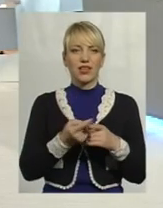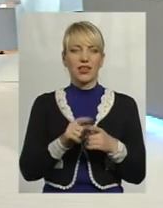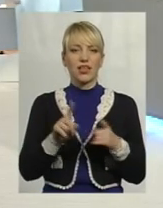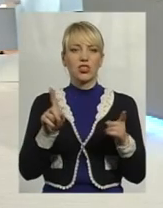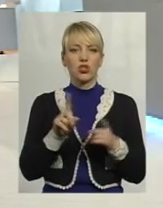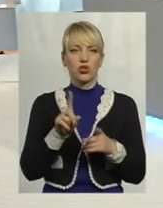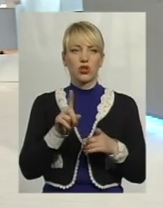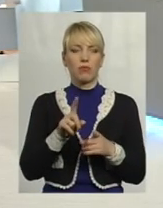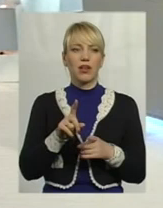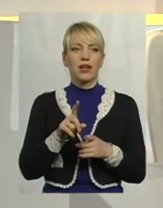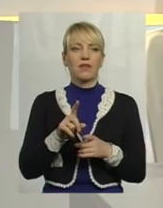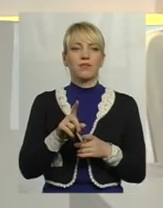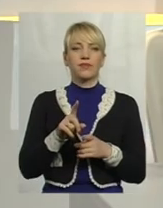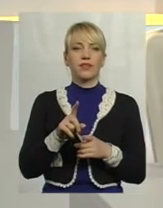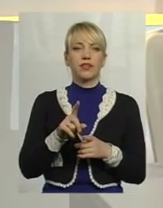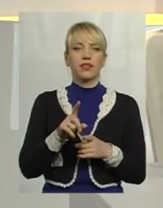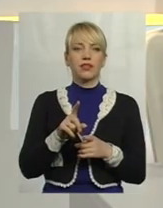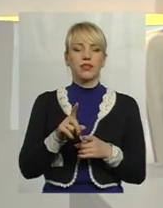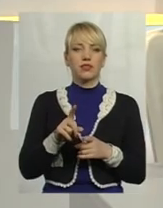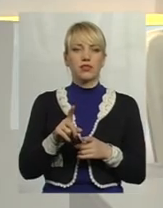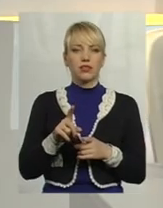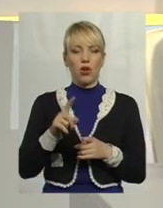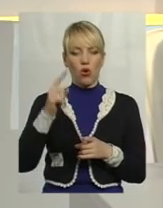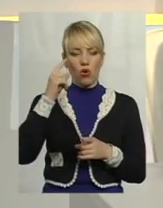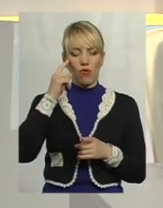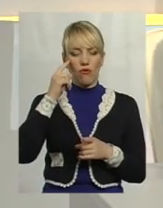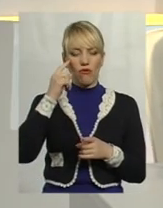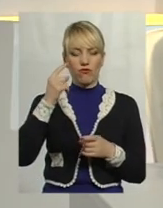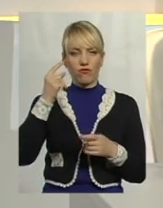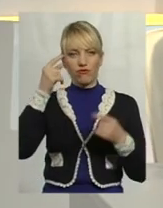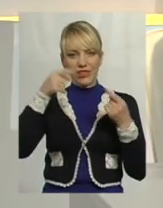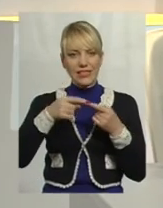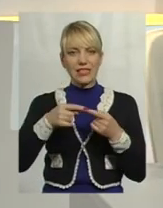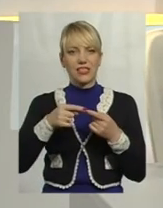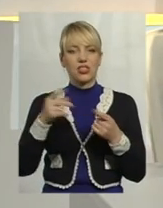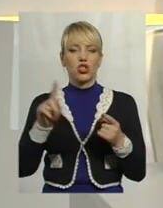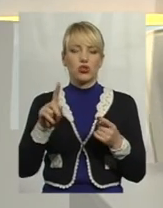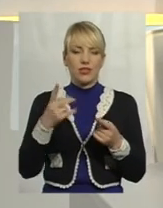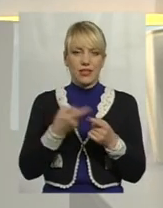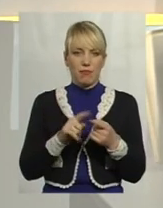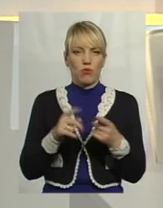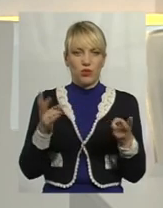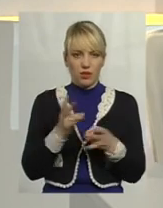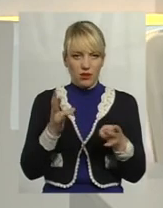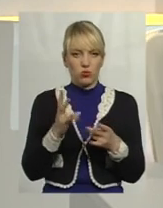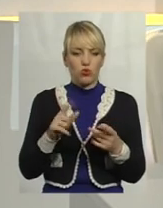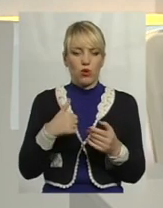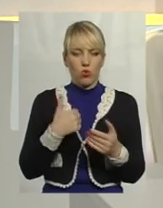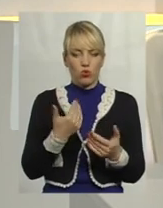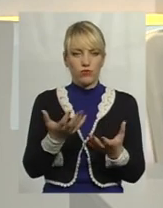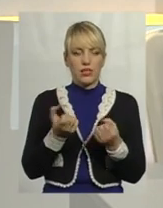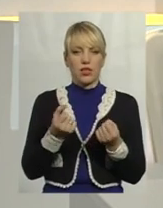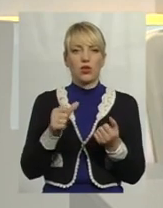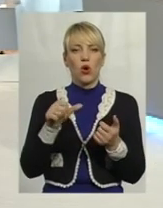зорганізуватися, визначитися, що це потрібно, що я хочу взяти участь в такому